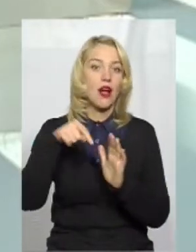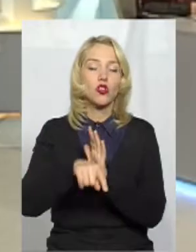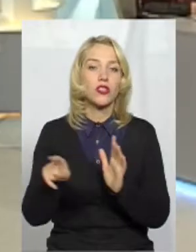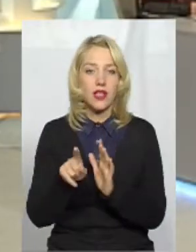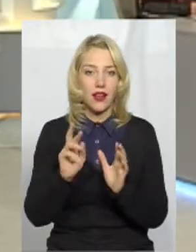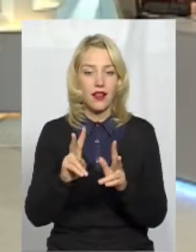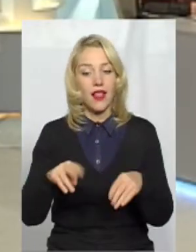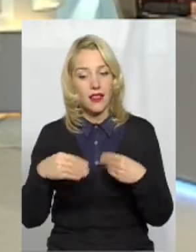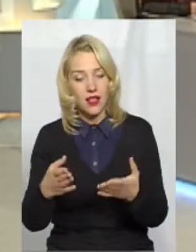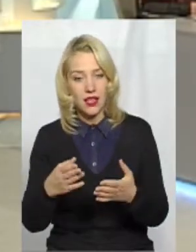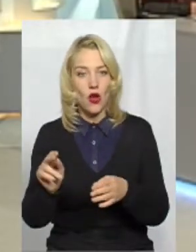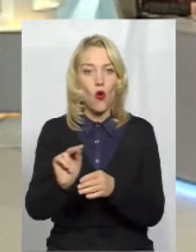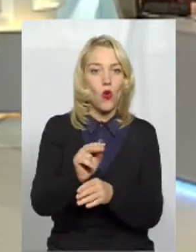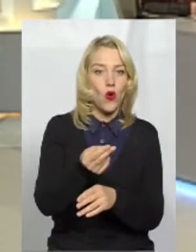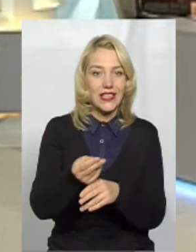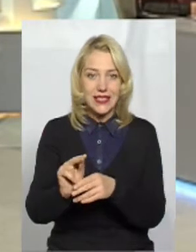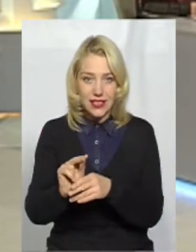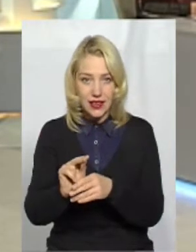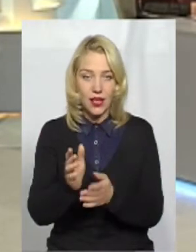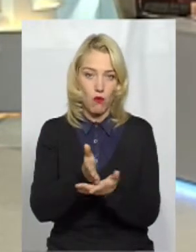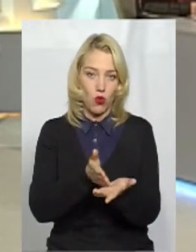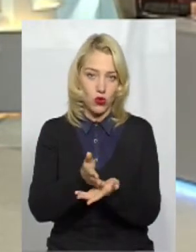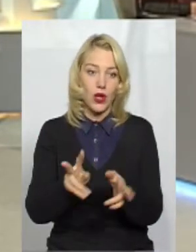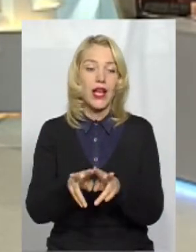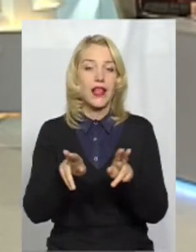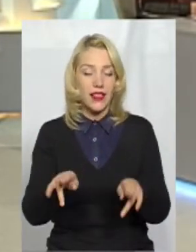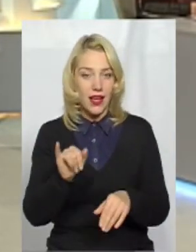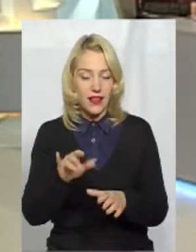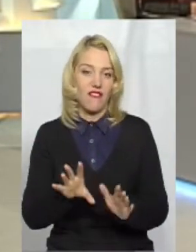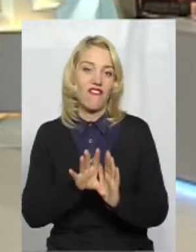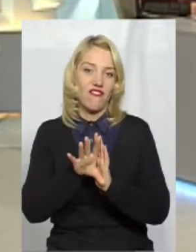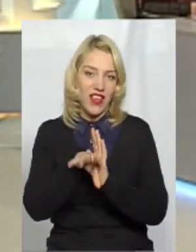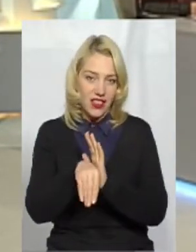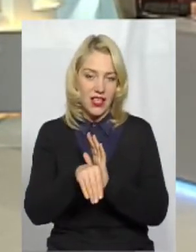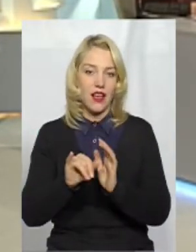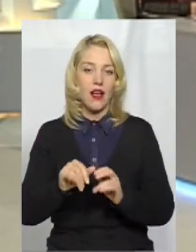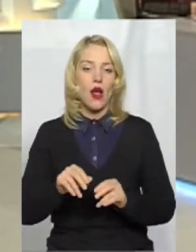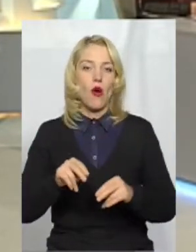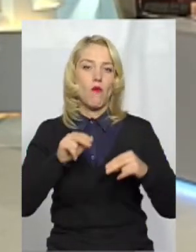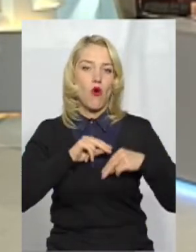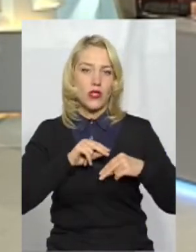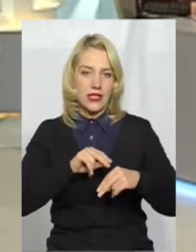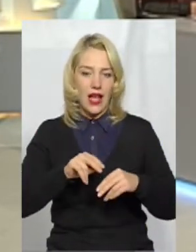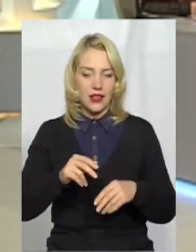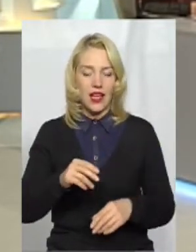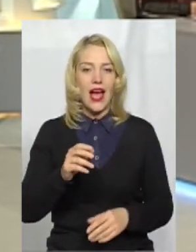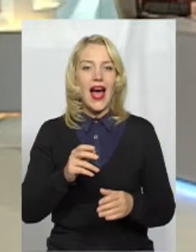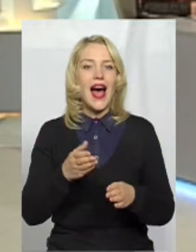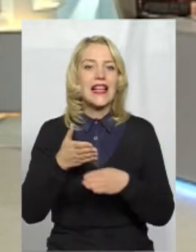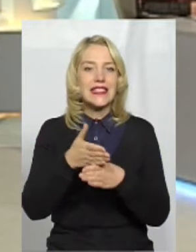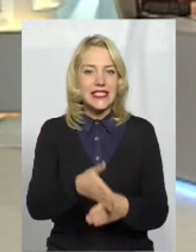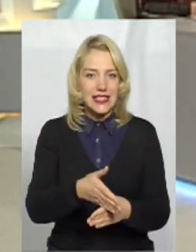корекційних послуг, так і введенням посади асистента-вчителя,